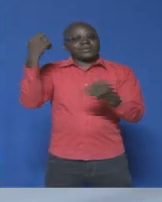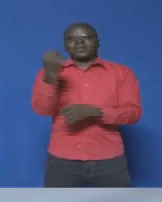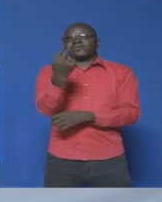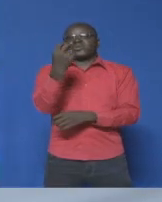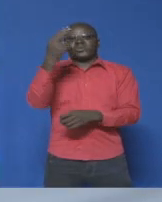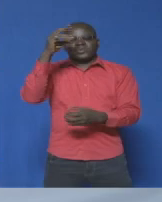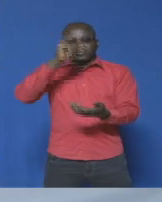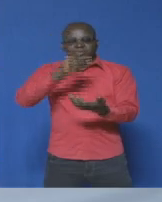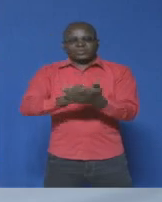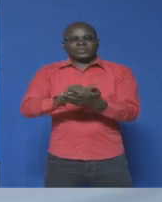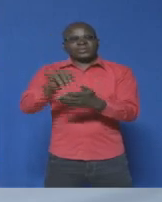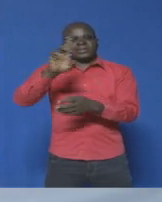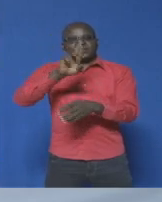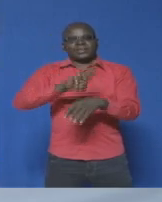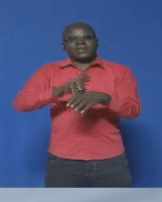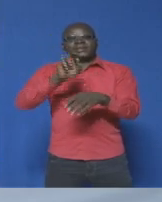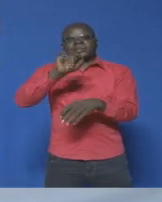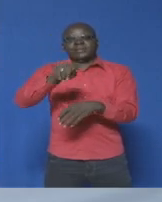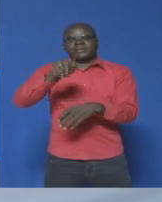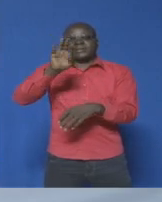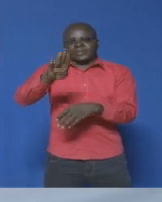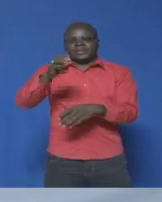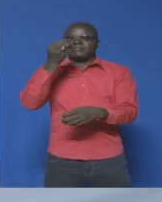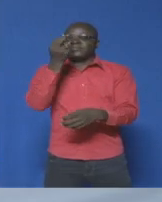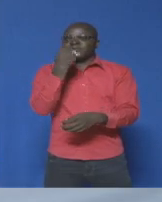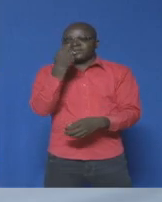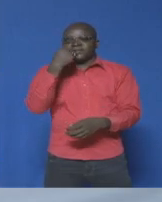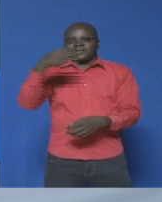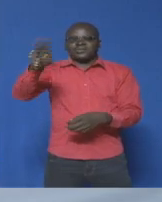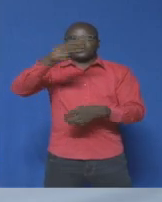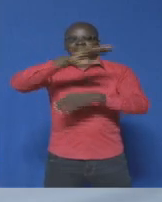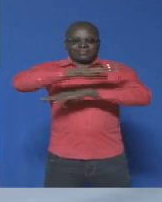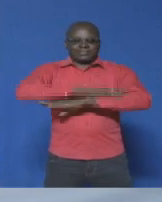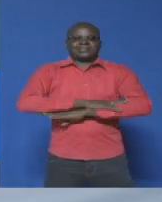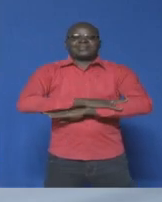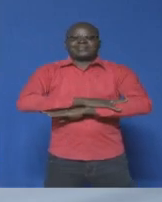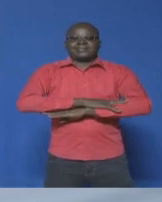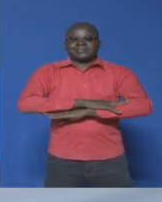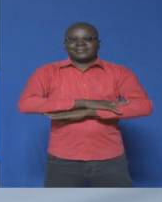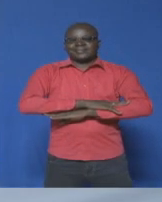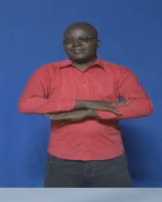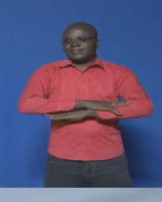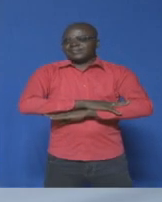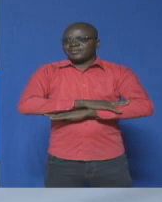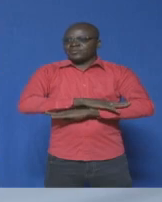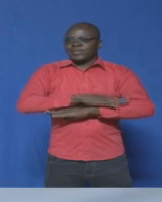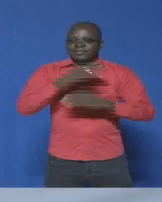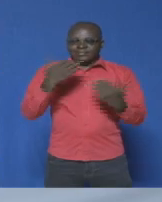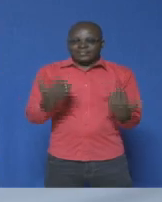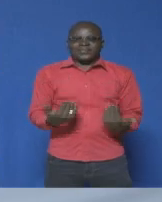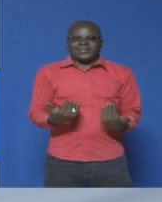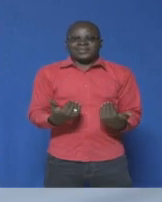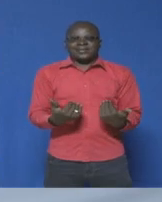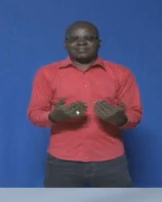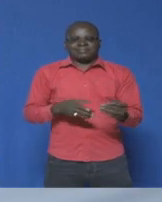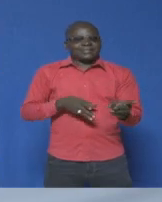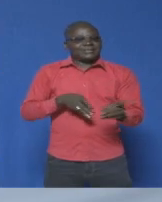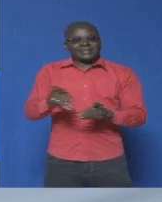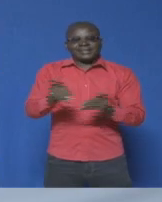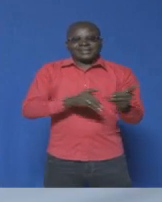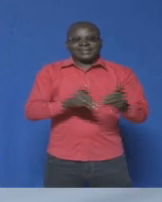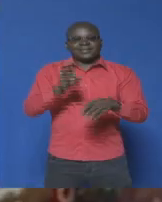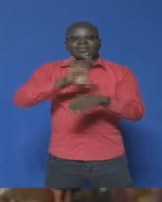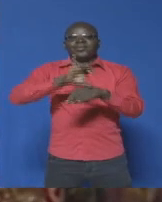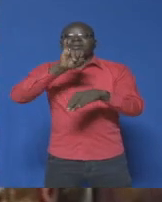télévision de Burkina. De l'appétit à vous qui êtes à table. Tout de suite donc, direction Yamoussoukro